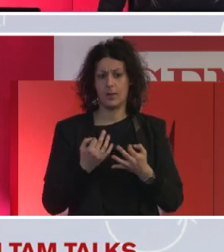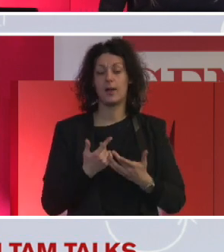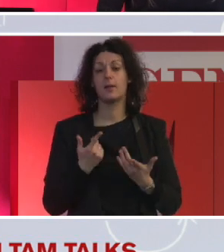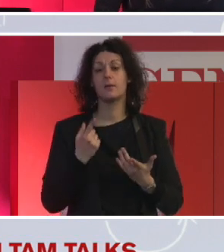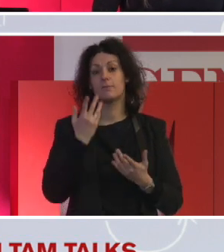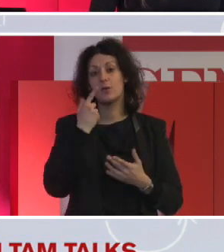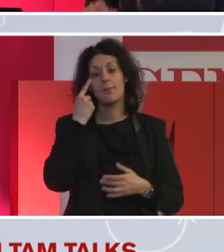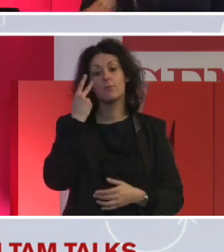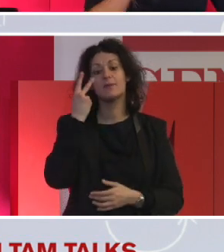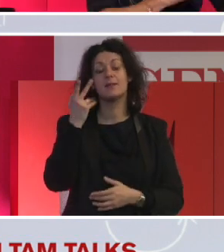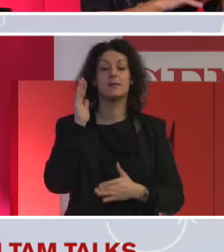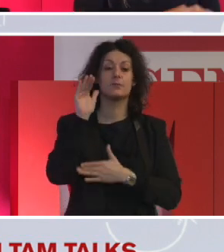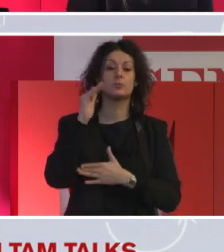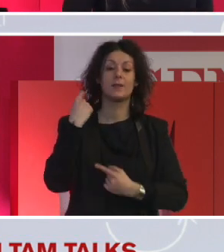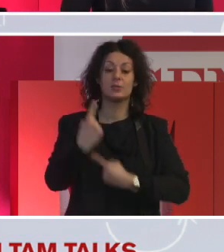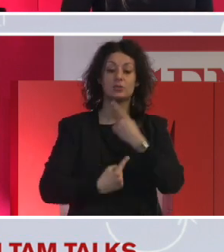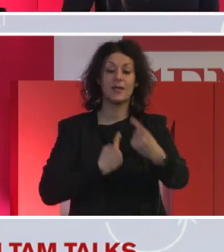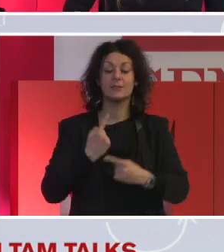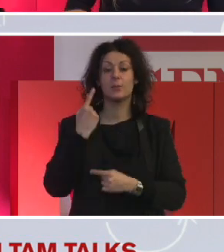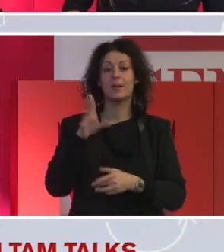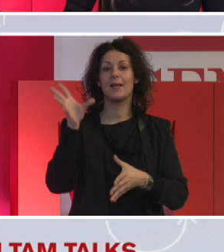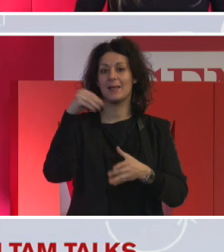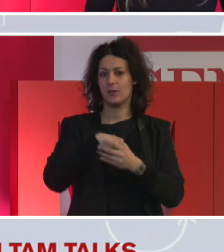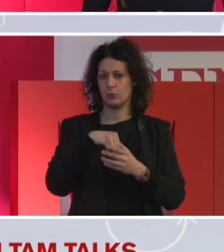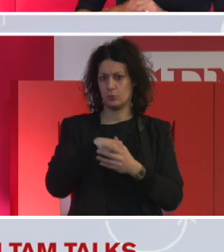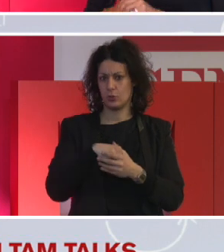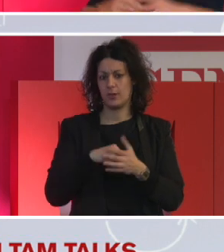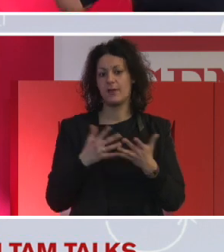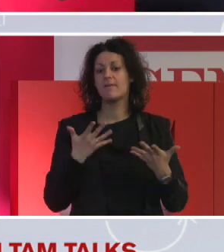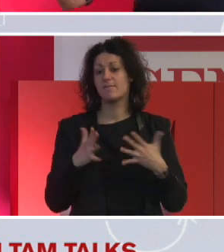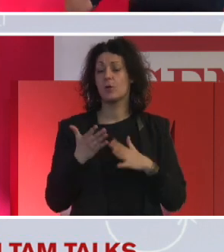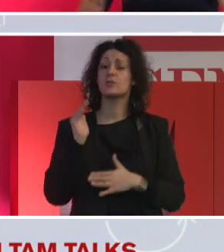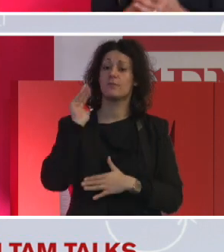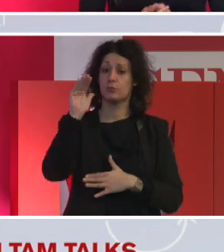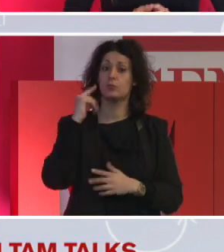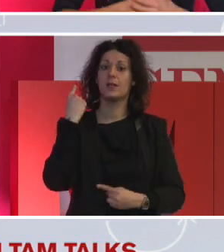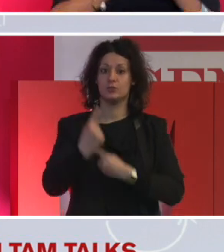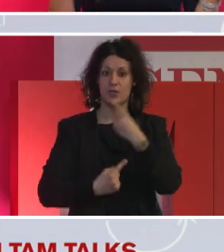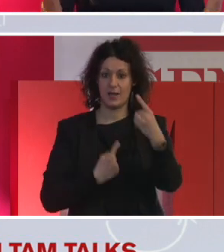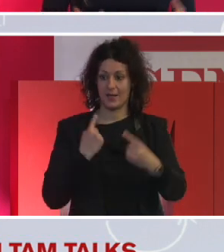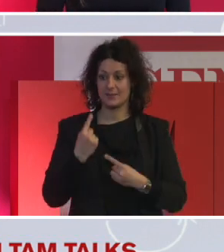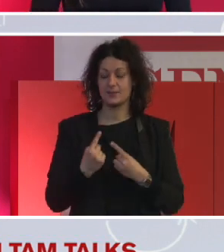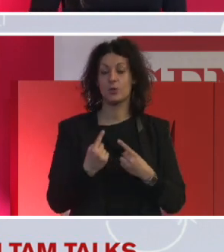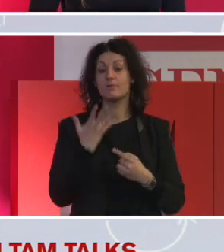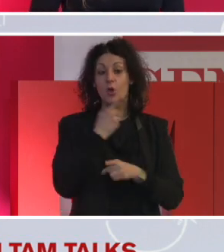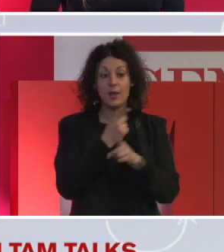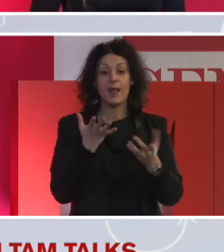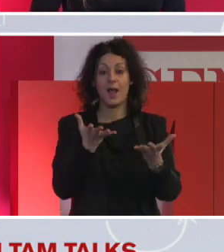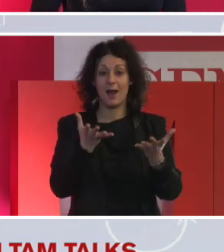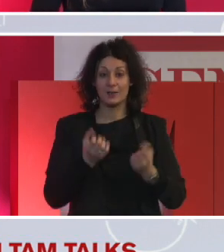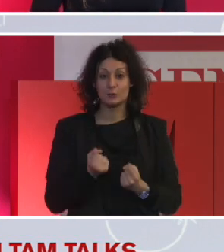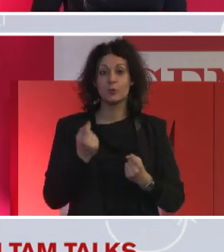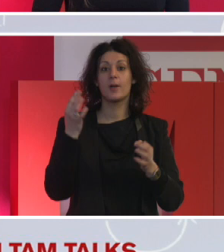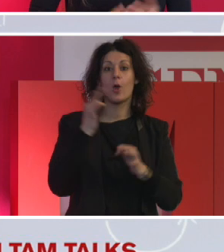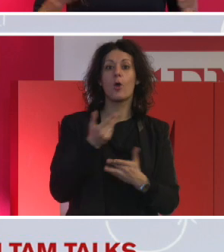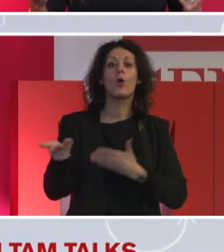avanti alle generazioni ed è forse uno degli elementi più fondamentali se vogliamo non solo assumere ma collaborare e